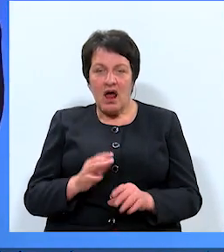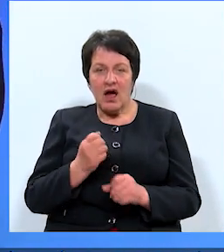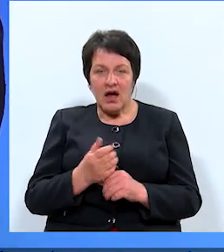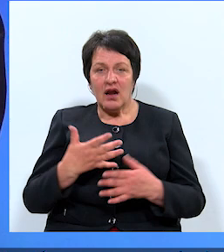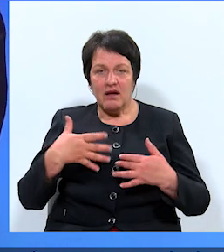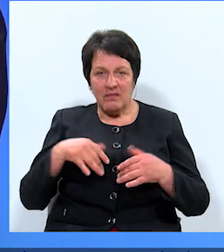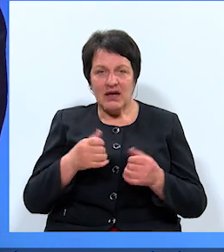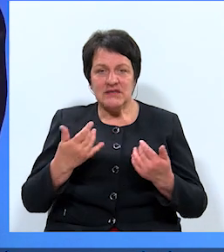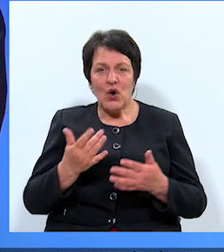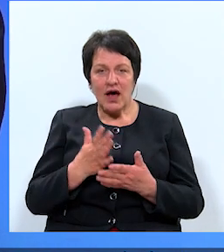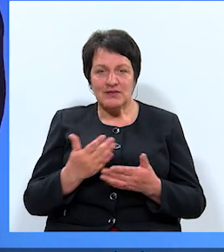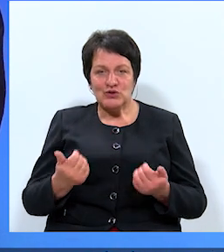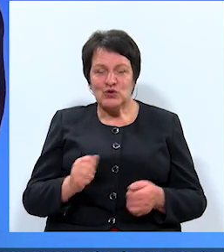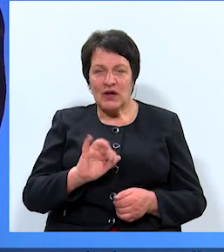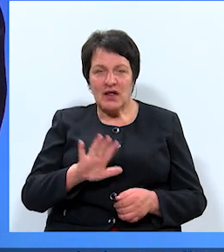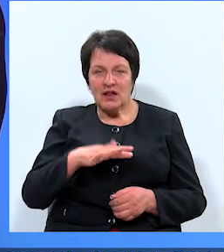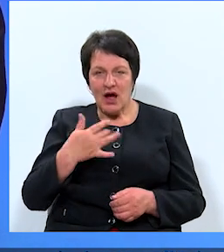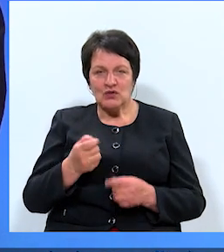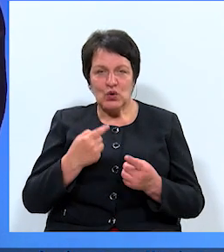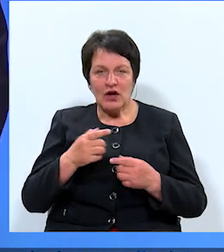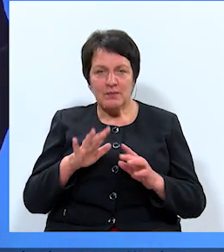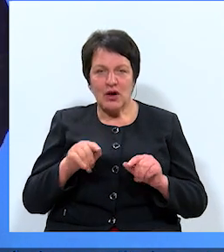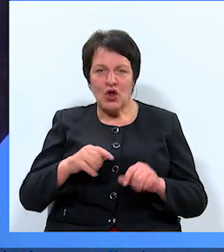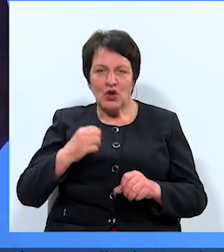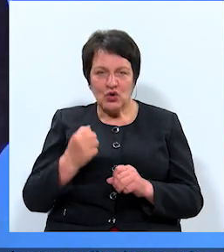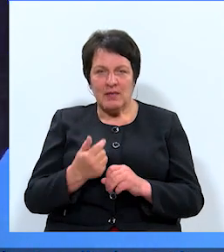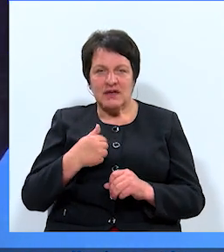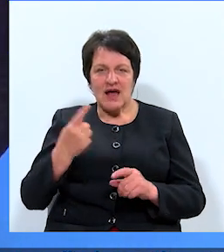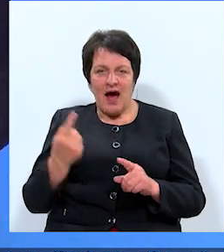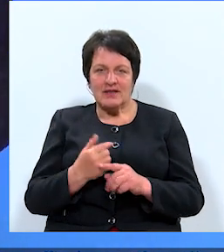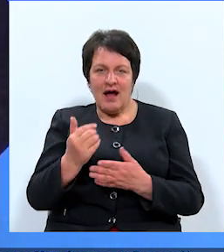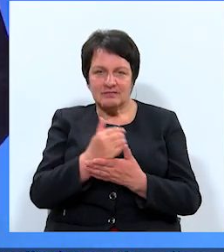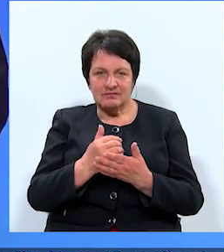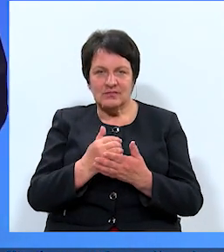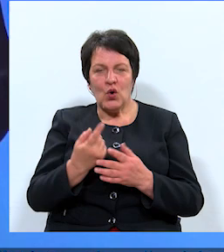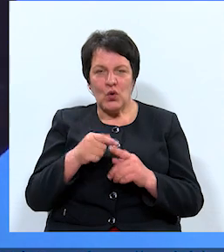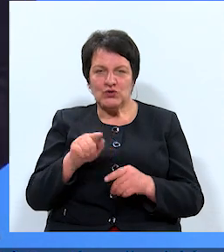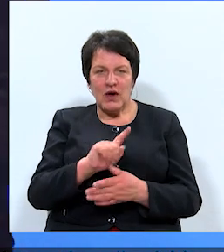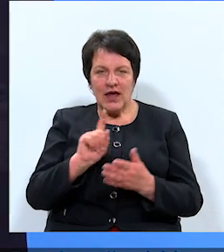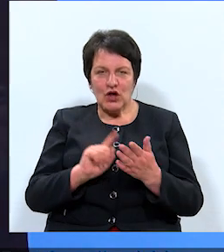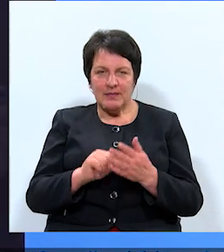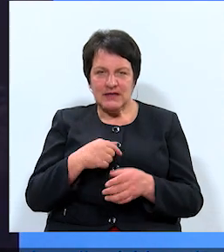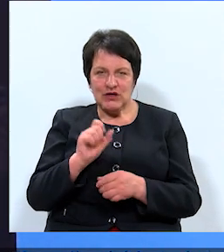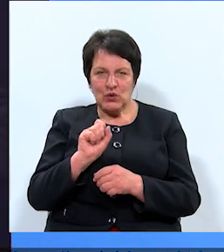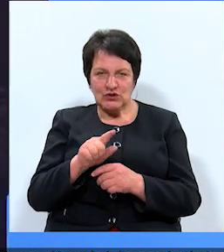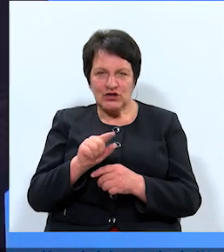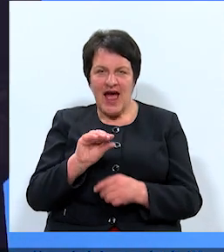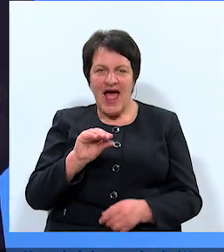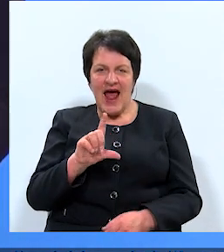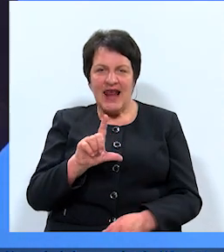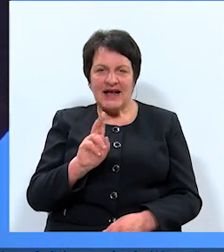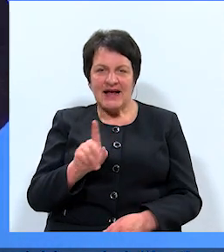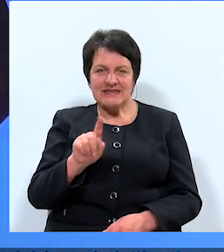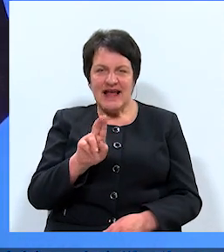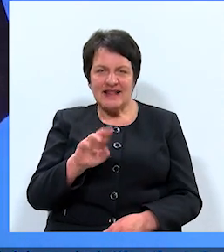lai gan mēs jau esam šodien daudz runājuši par to, bet es atkal tomēr pieskaršos. Un šo jautājumu es, laikam, uzdošu Elksiņa